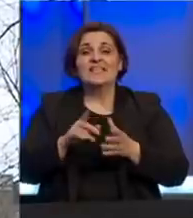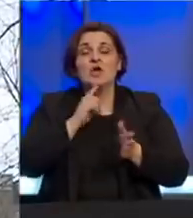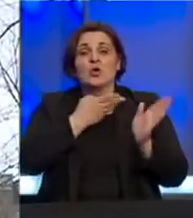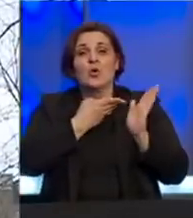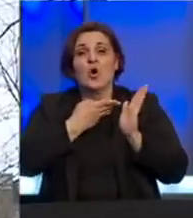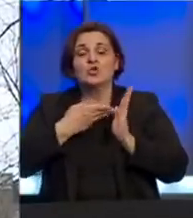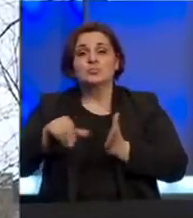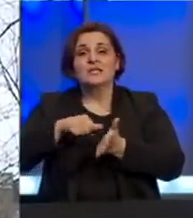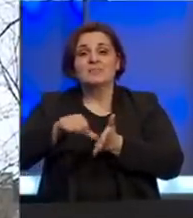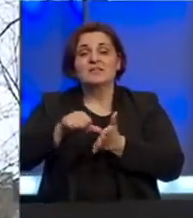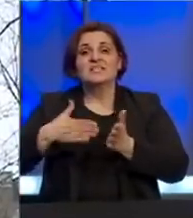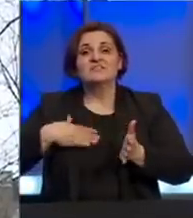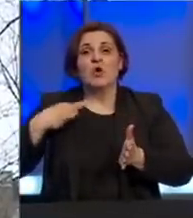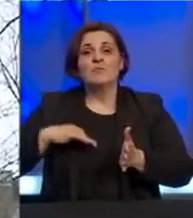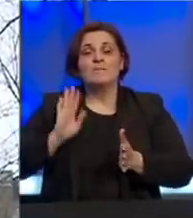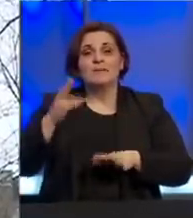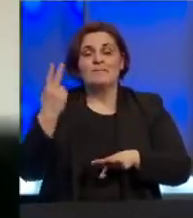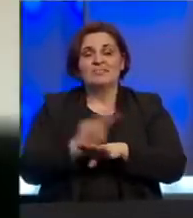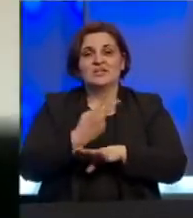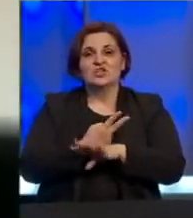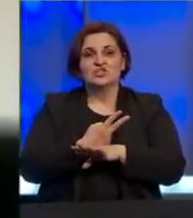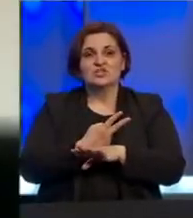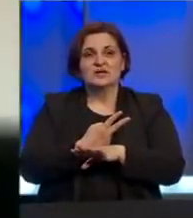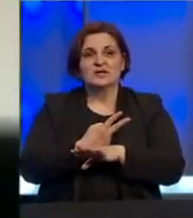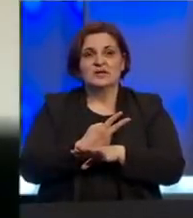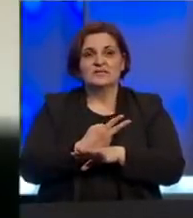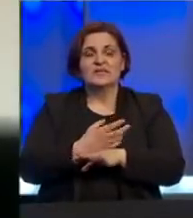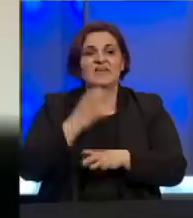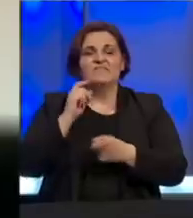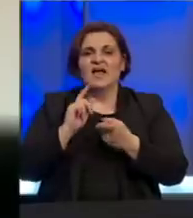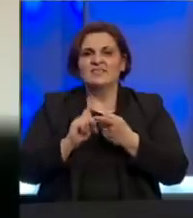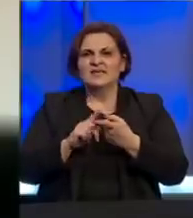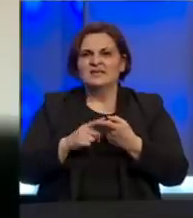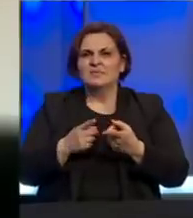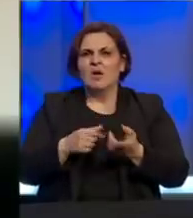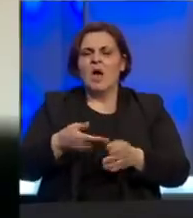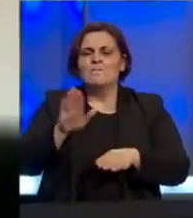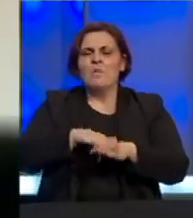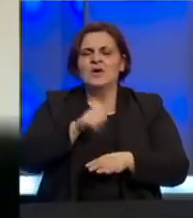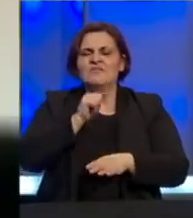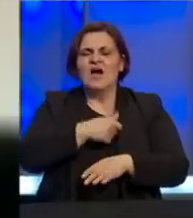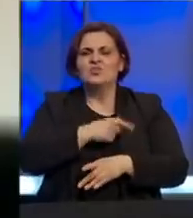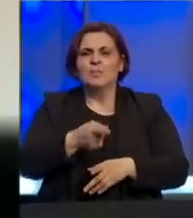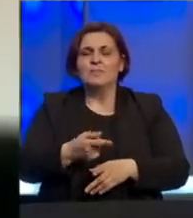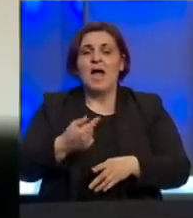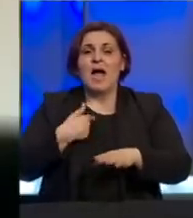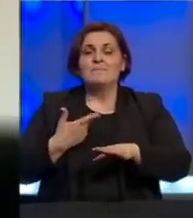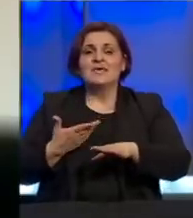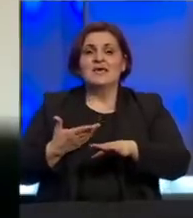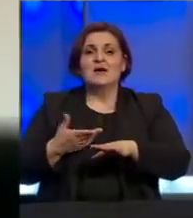redovno izmirivale svoje obaveze prema državi Dakle, vlada federacije pokriva doprinose a mi pozivamo